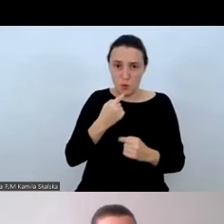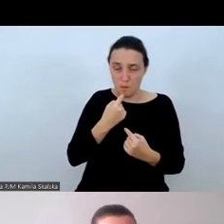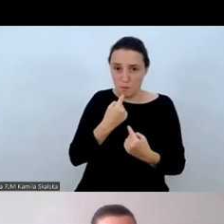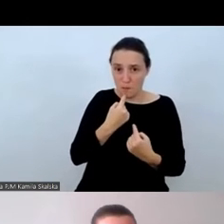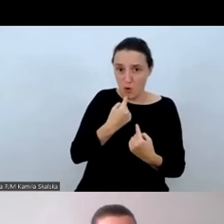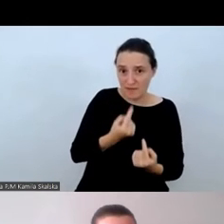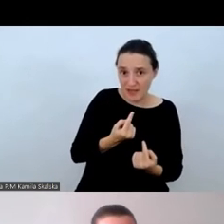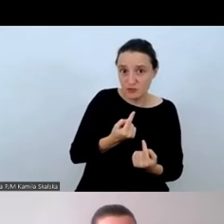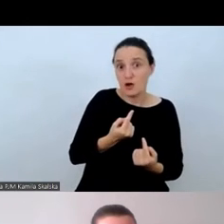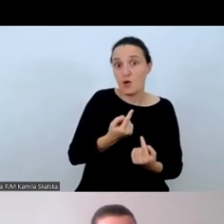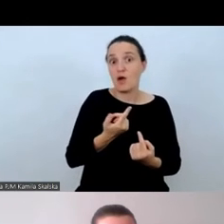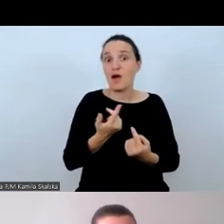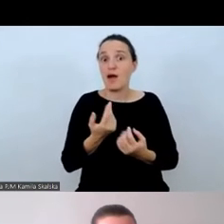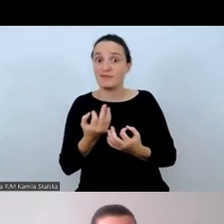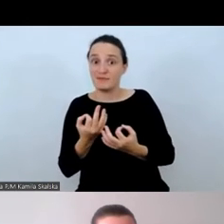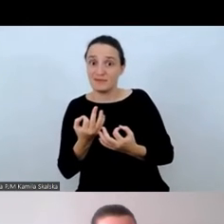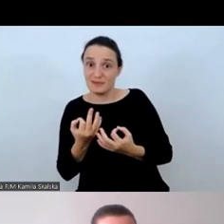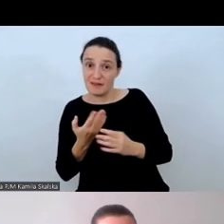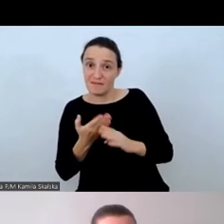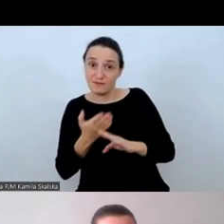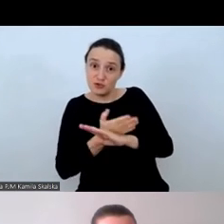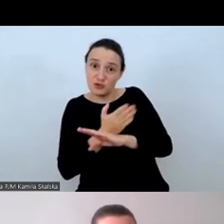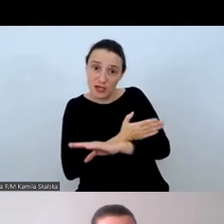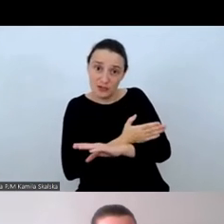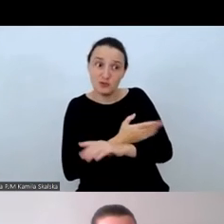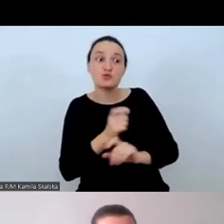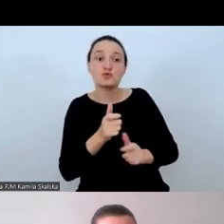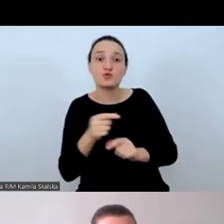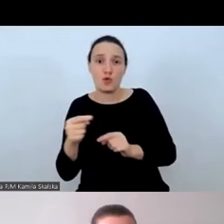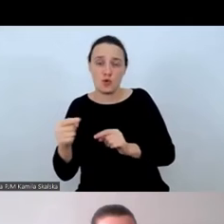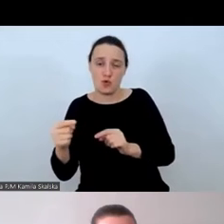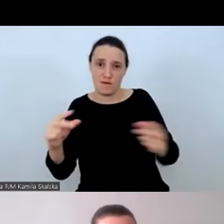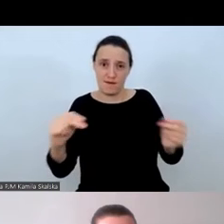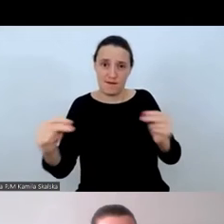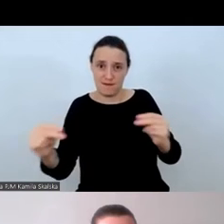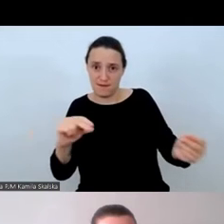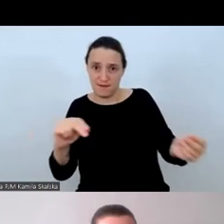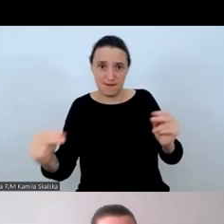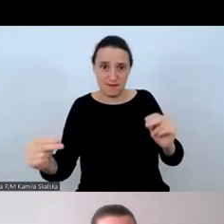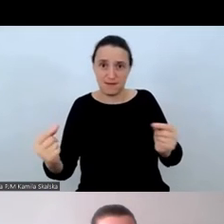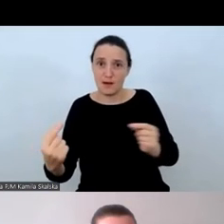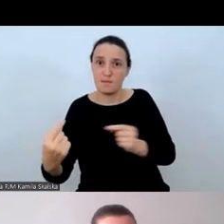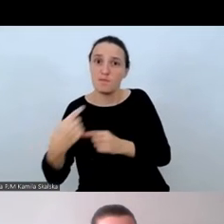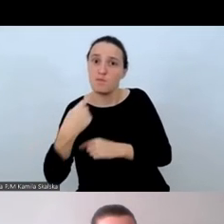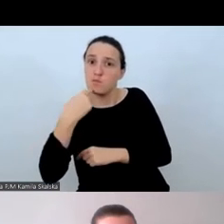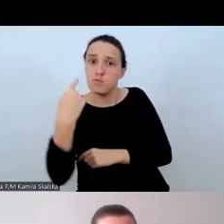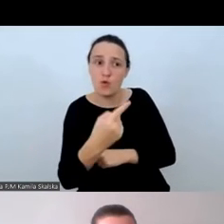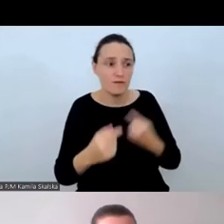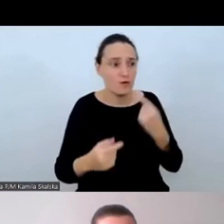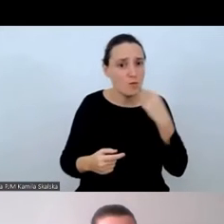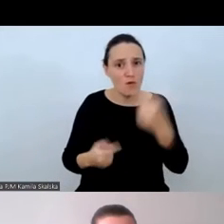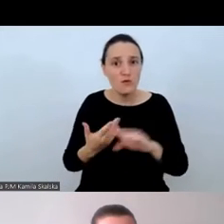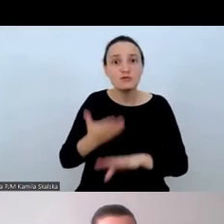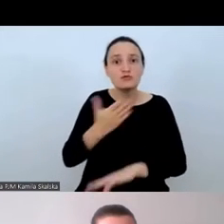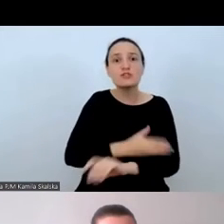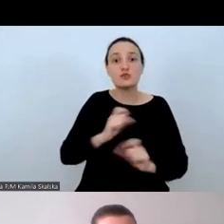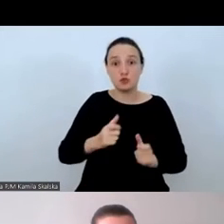a wcześniejszą wypowiedzią jednego z uczestników.